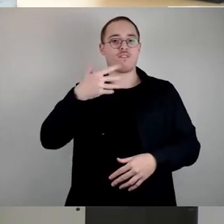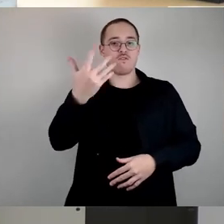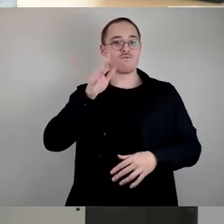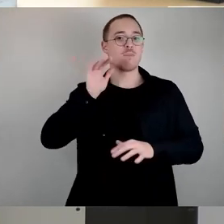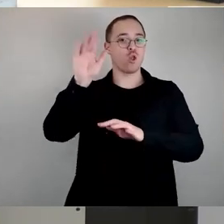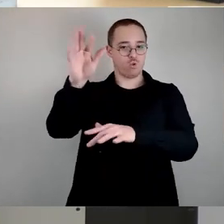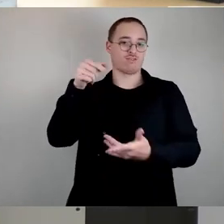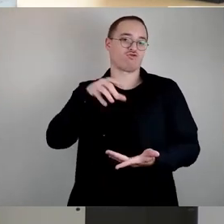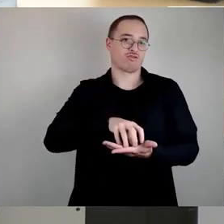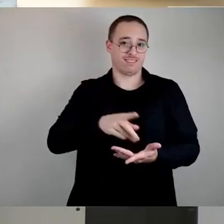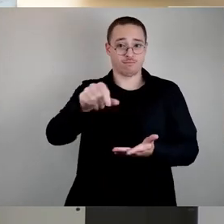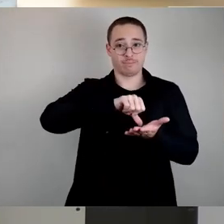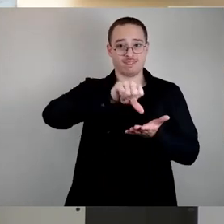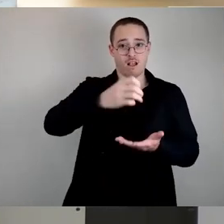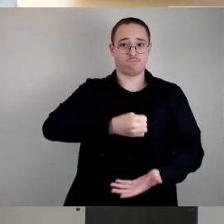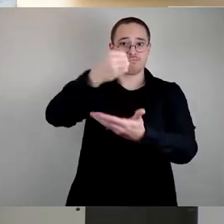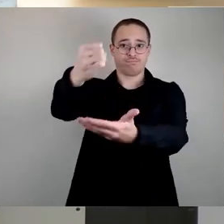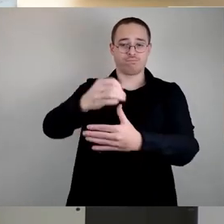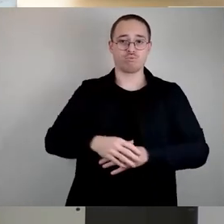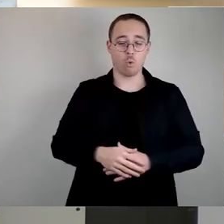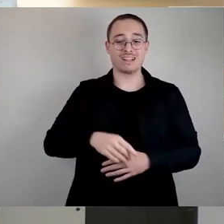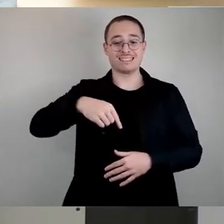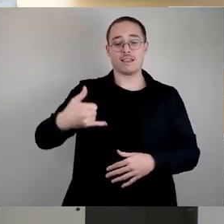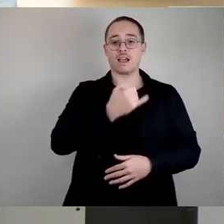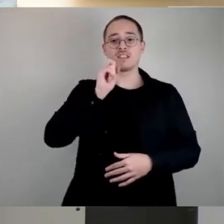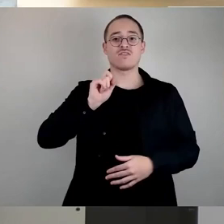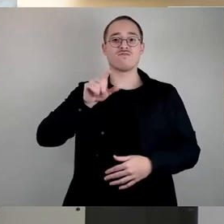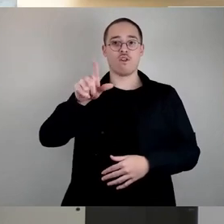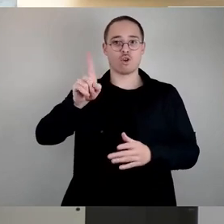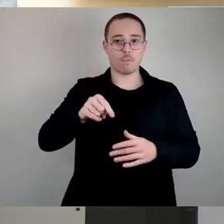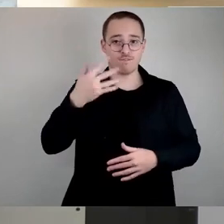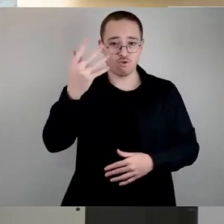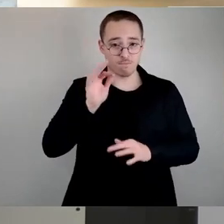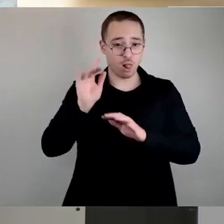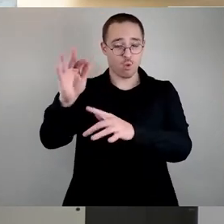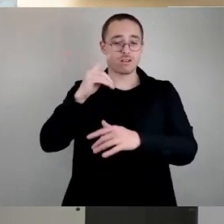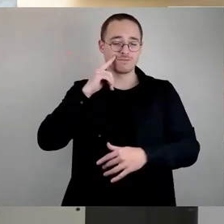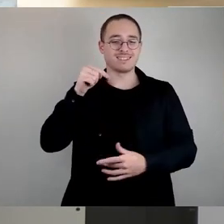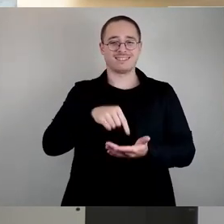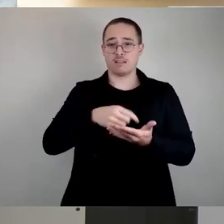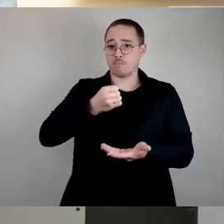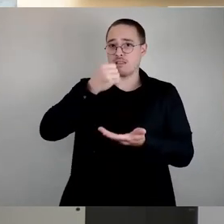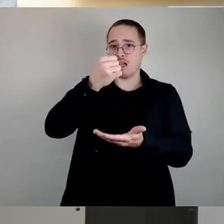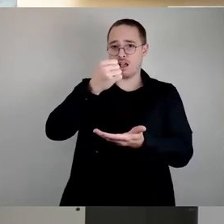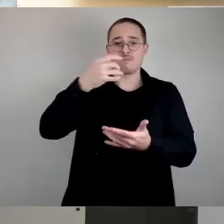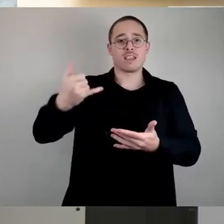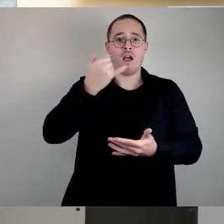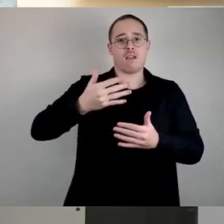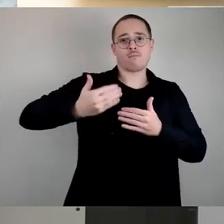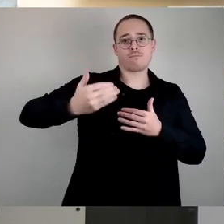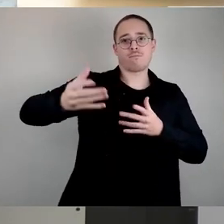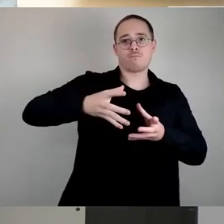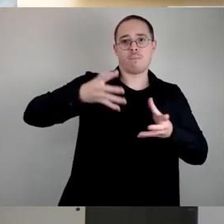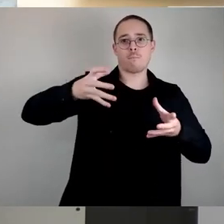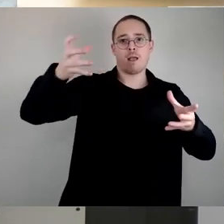dieser Betrag wird sich jedes Jahr weiter potenzieren. Das ist trotz der Reduzierung der prozentualen